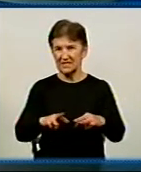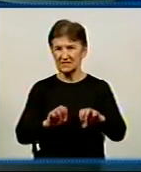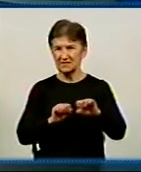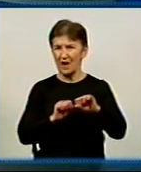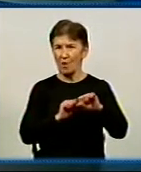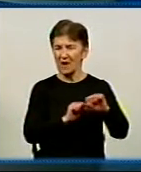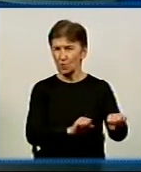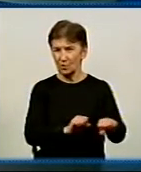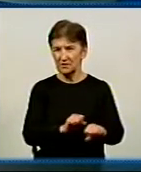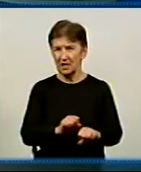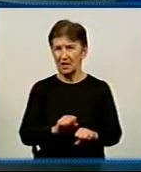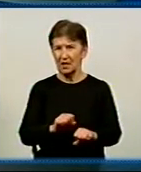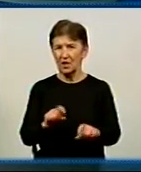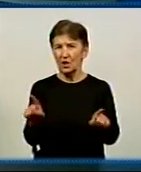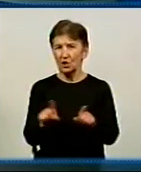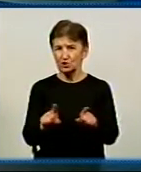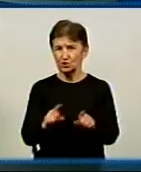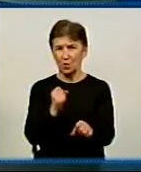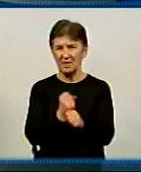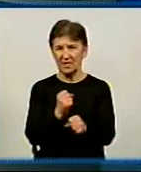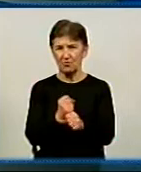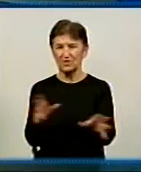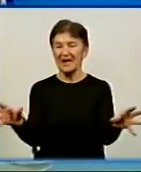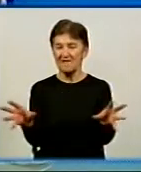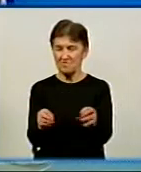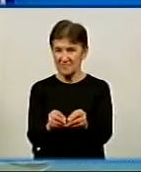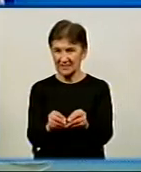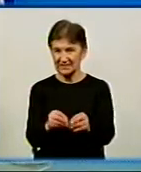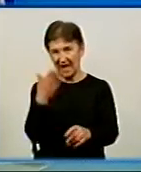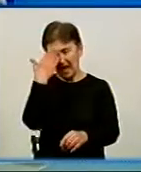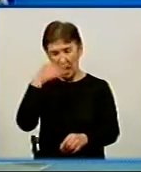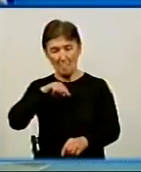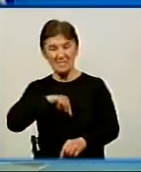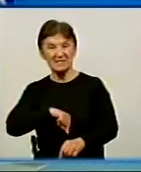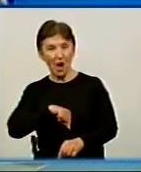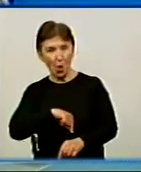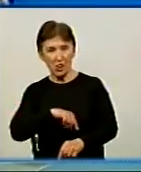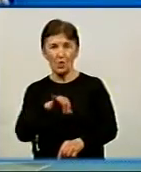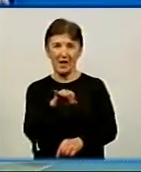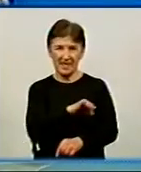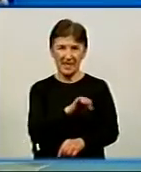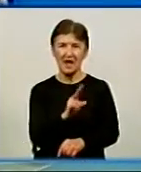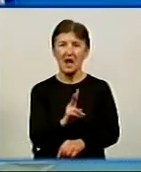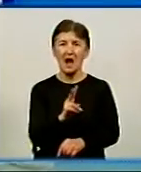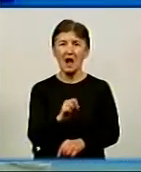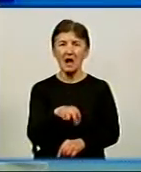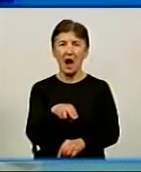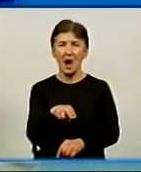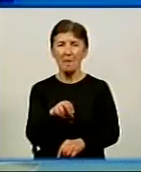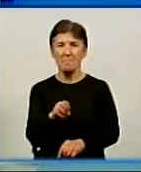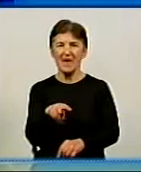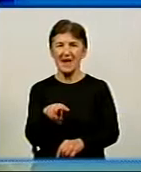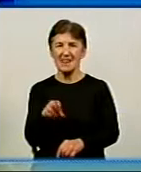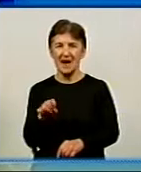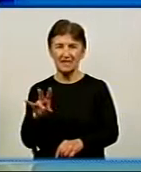експеримент, щоб работали в місті капелан і психолог. Ну, і на передовій була активна ця робота,